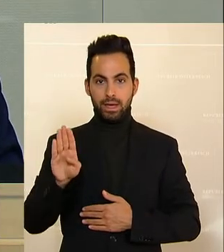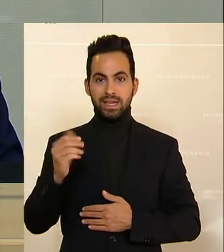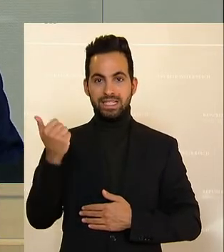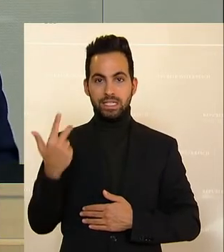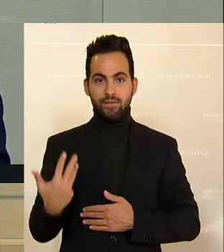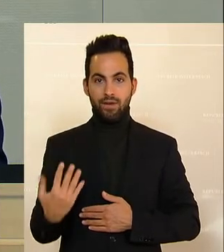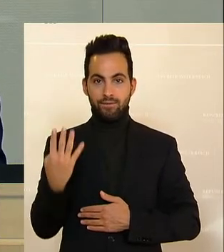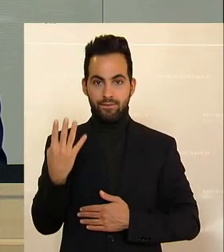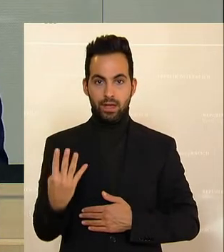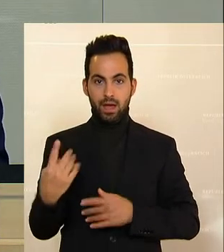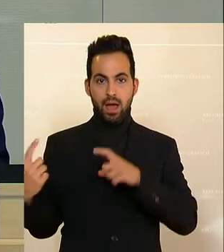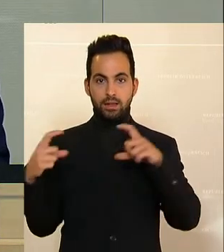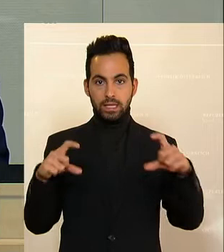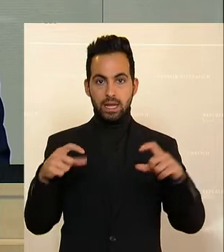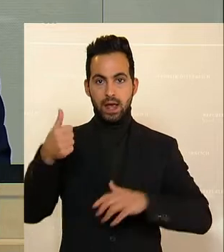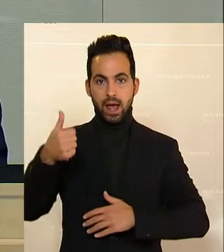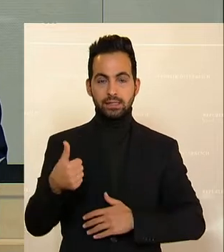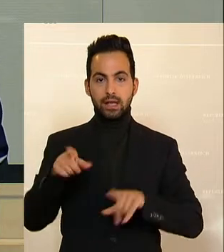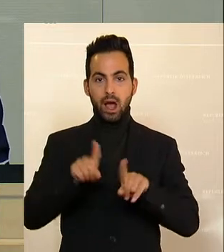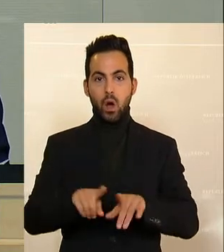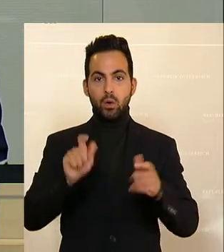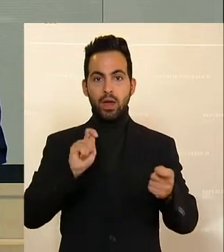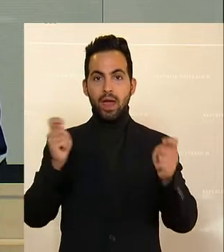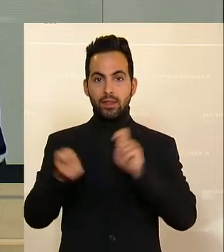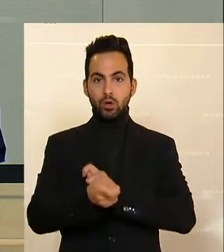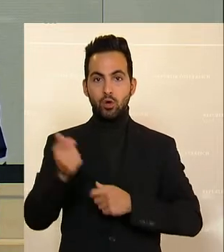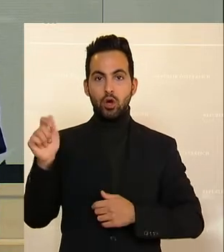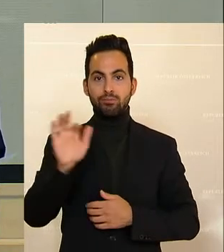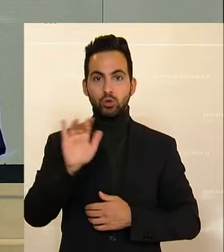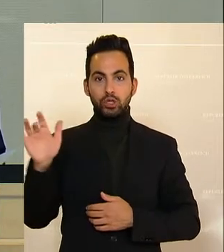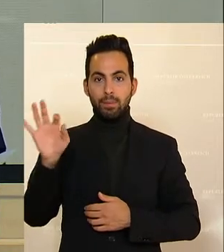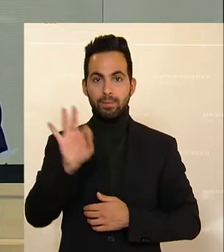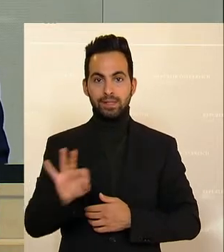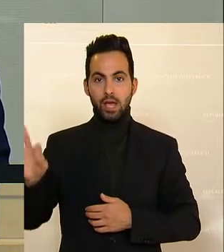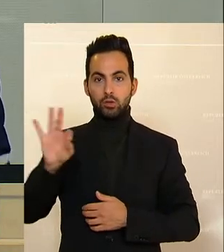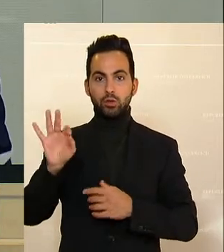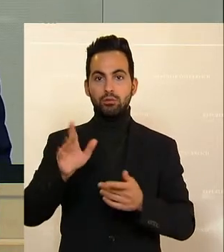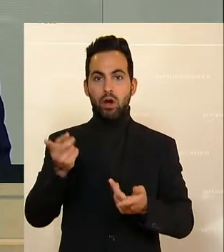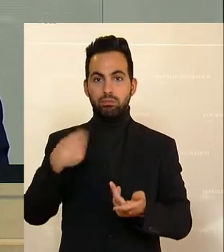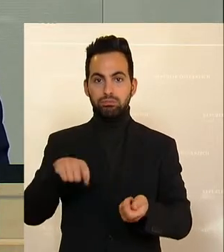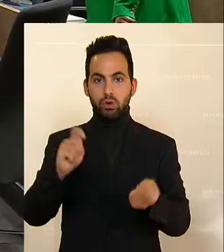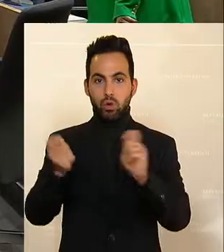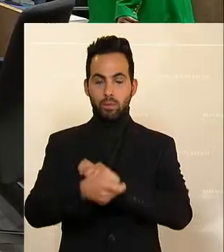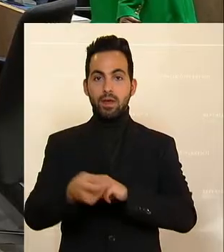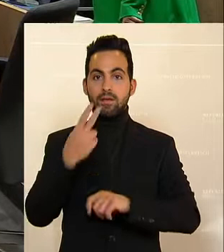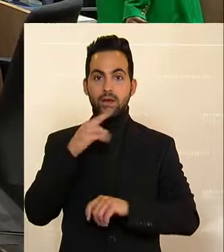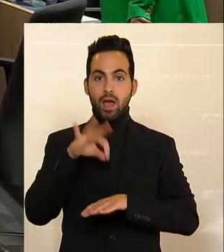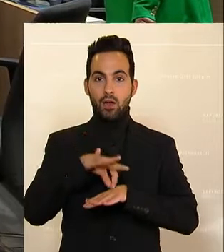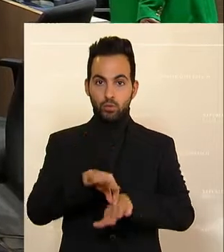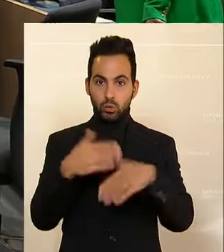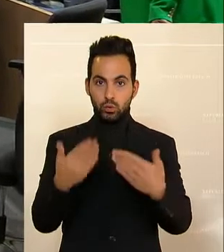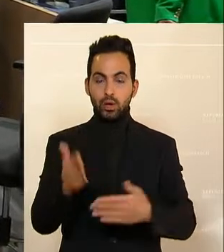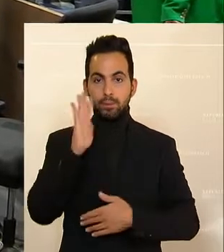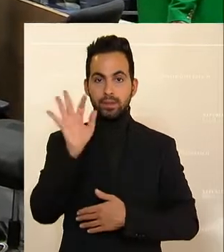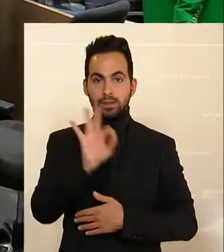4 des Artikels 1 sowie der daraus resultierenden Änderung der Buchstabenbezeichnung eingebracht. Wer sich dafür ausspricht, den